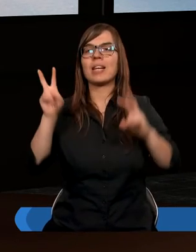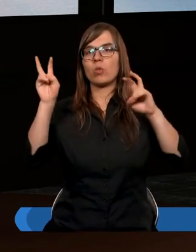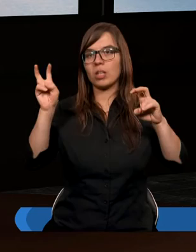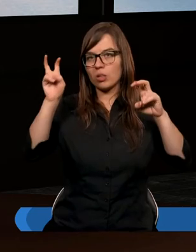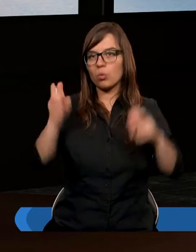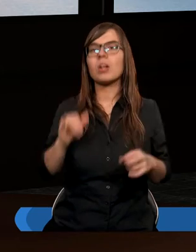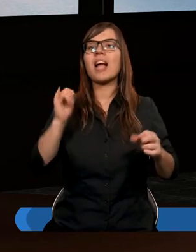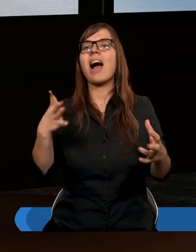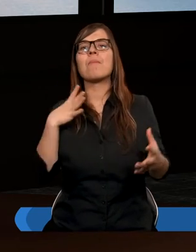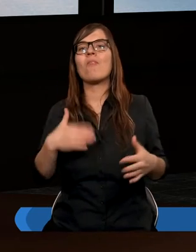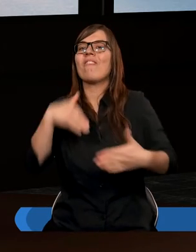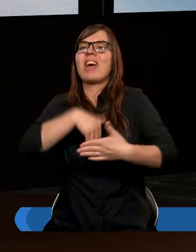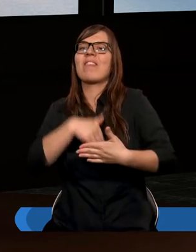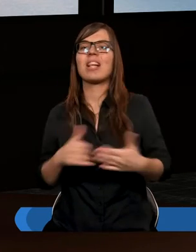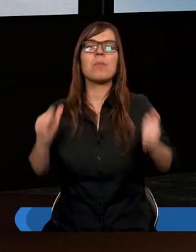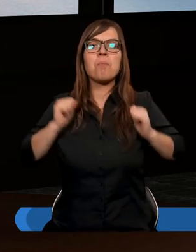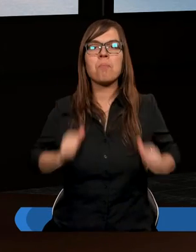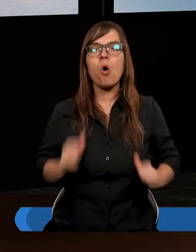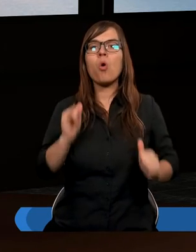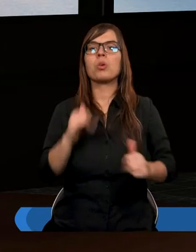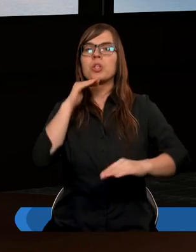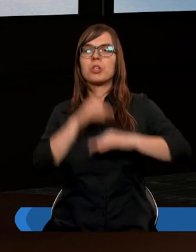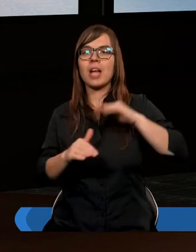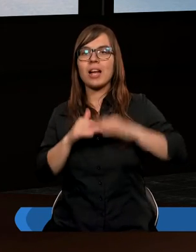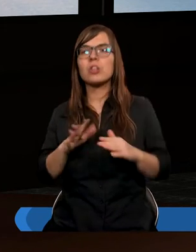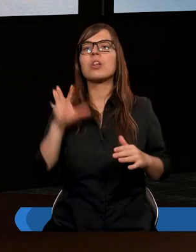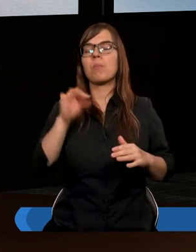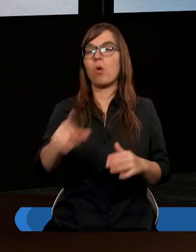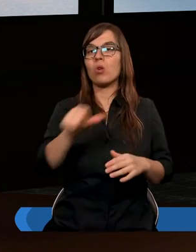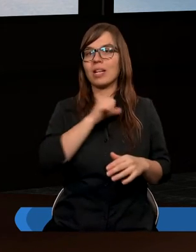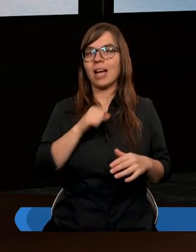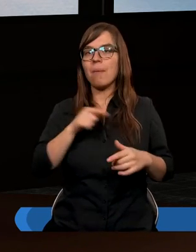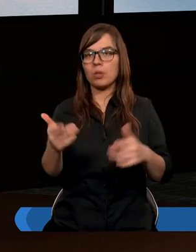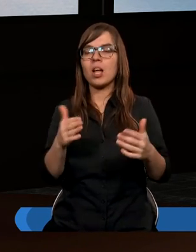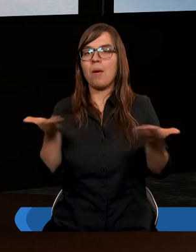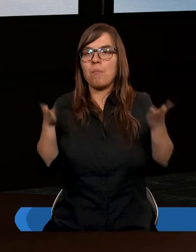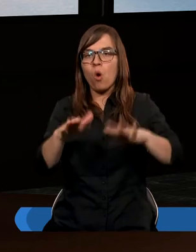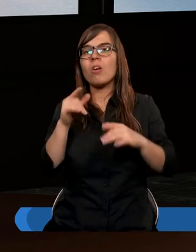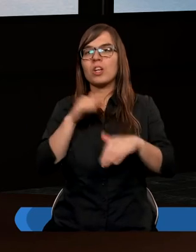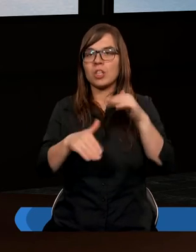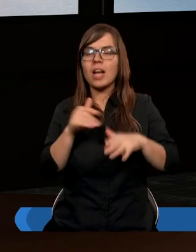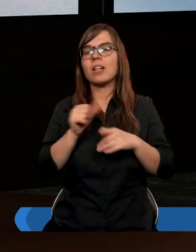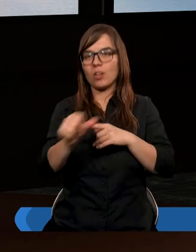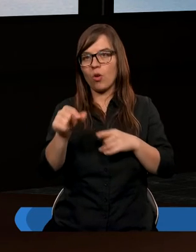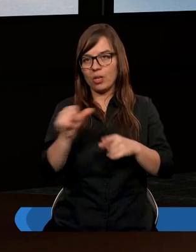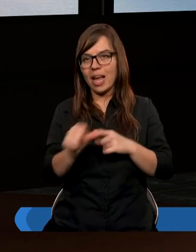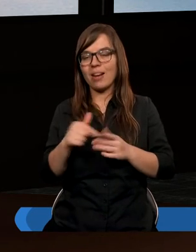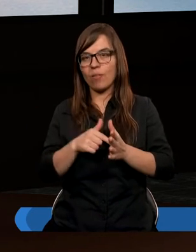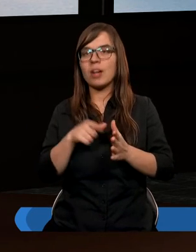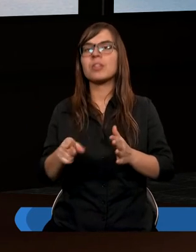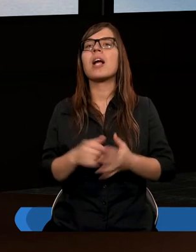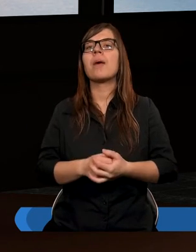jaki był wewnętrzny pokój czy szczęście bo słowo samo błogosławieństwo to znaczy to szczęście